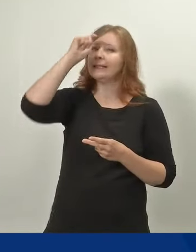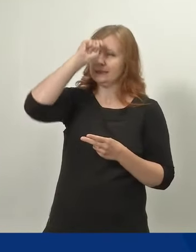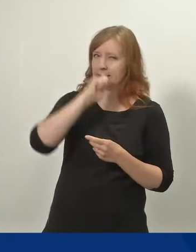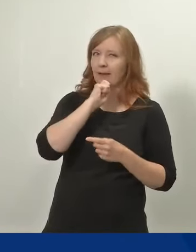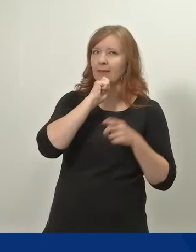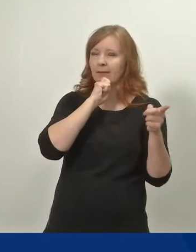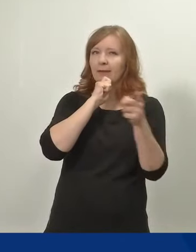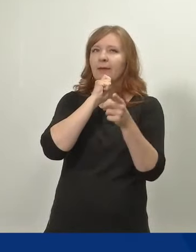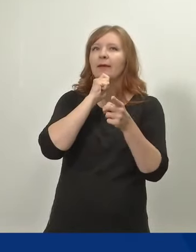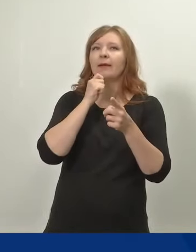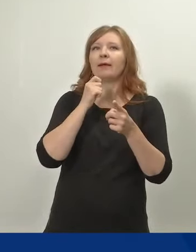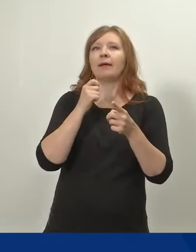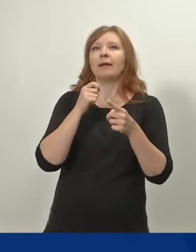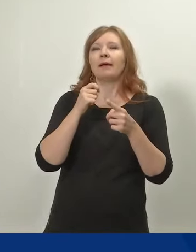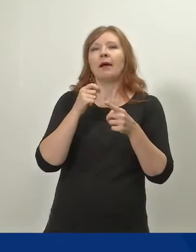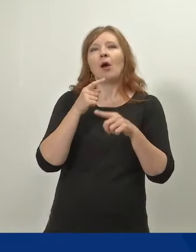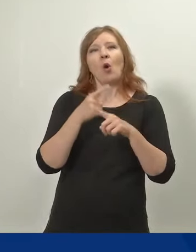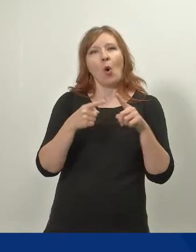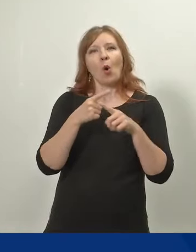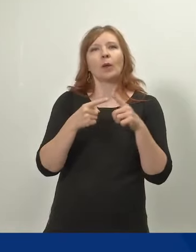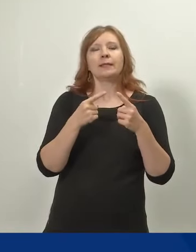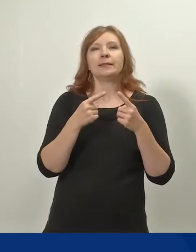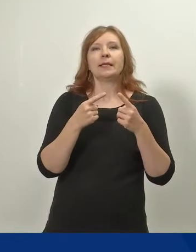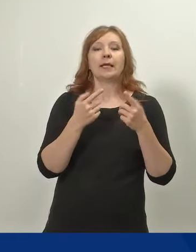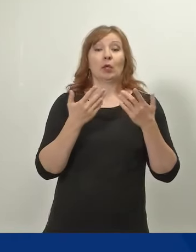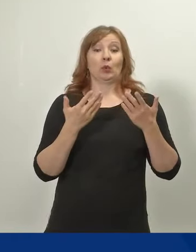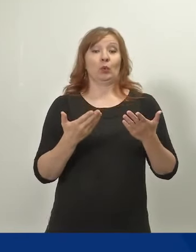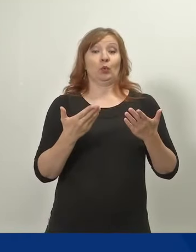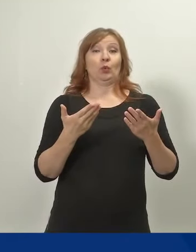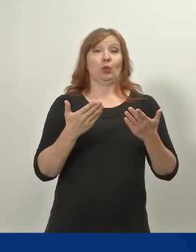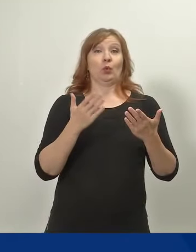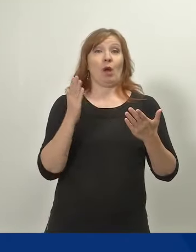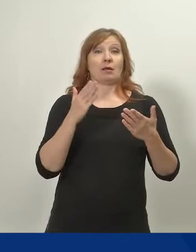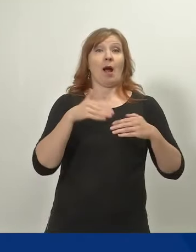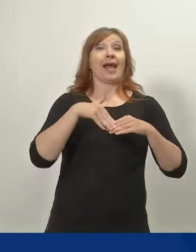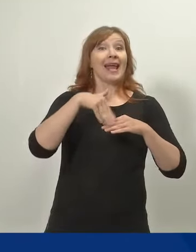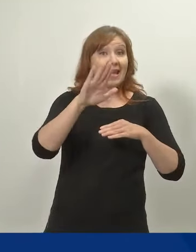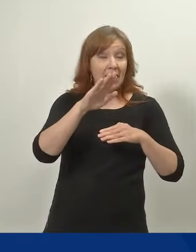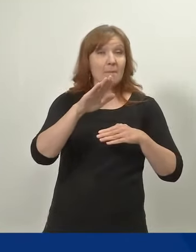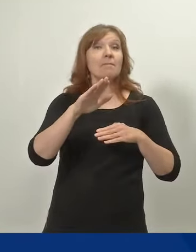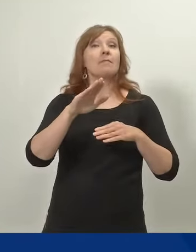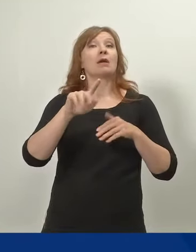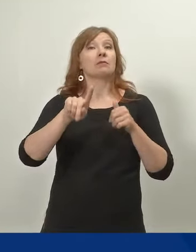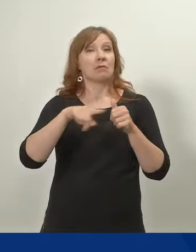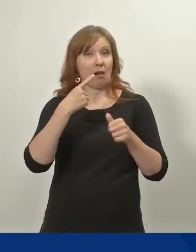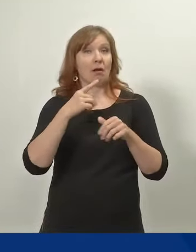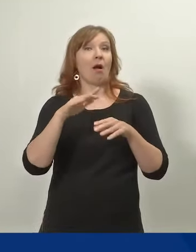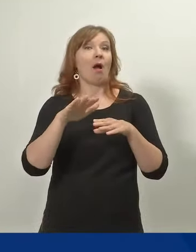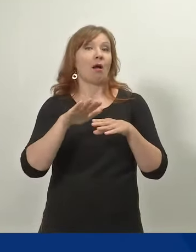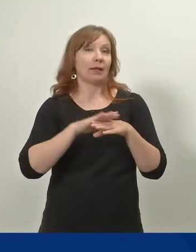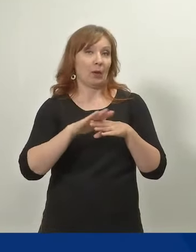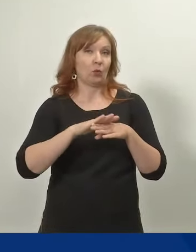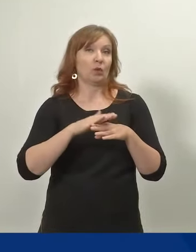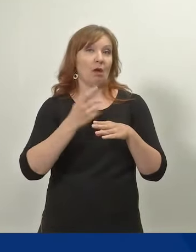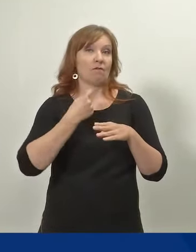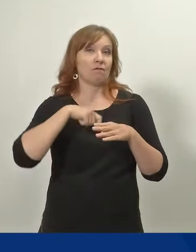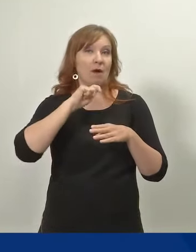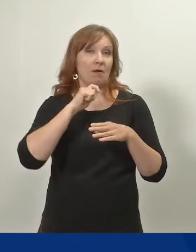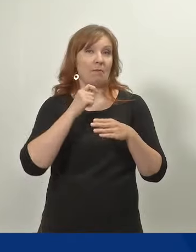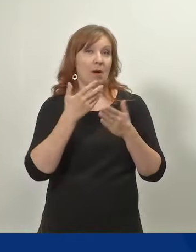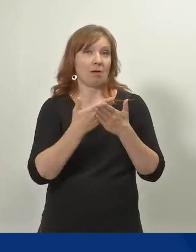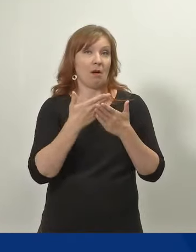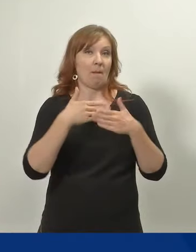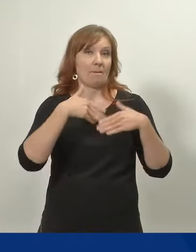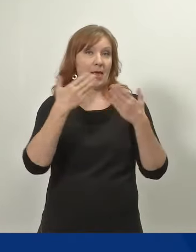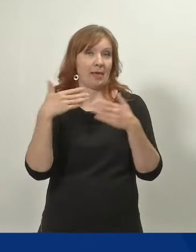nykyistä enemmän jonkin verran näitä päiviä. Mutta oletuksena ei ole,